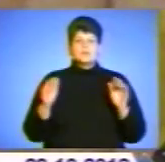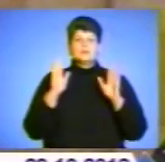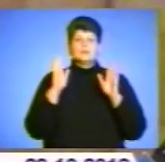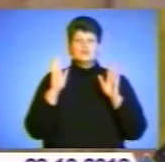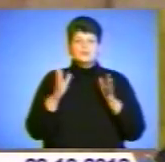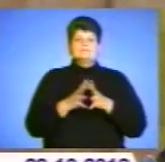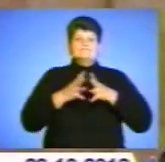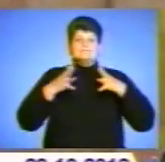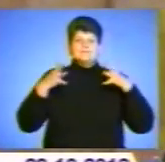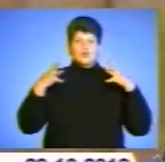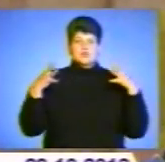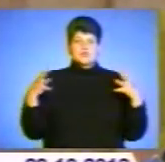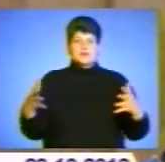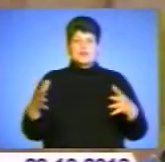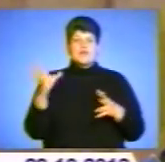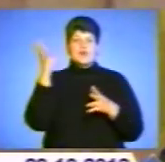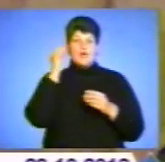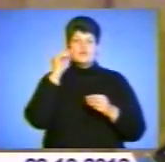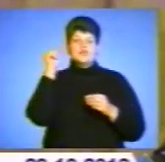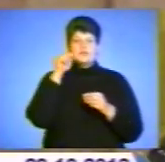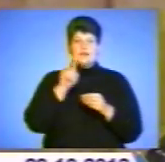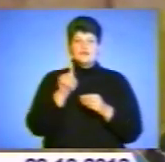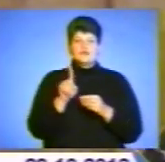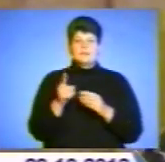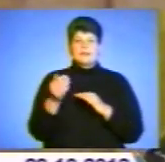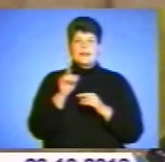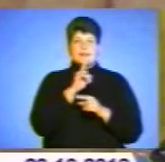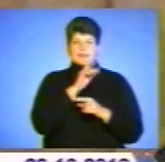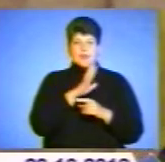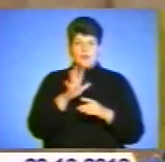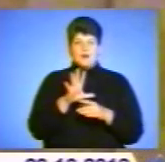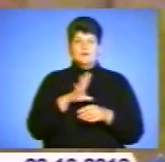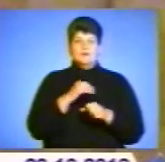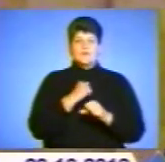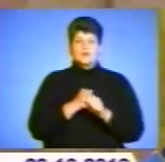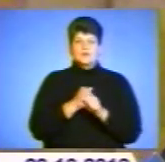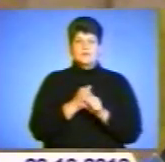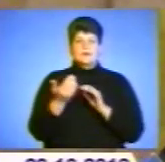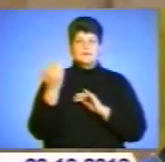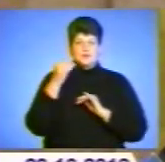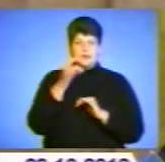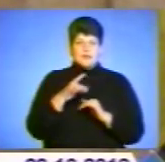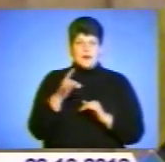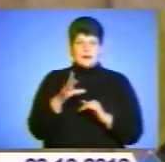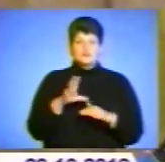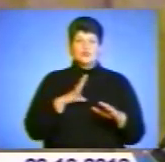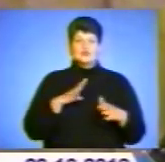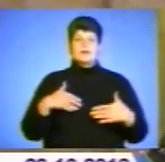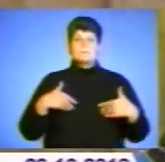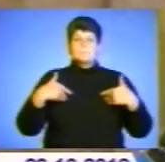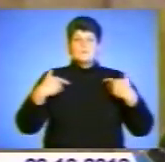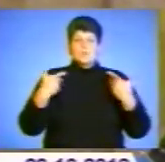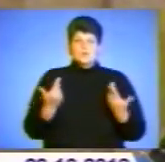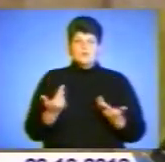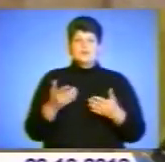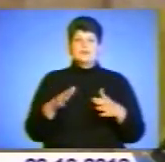максимально розширити, враховуючи те, що попередній раз ми досить непогано попрацювали аграрії, було запропоновано населенню